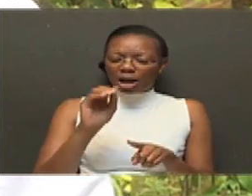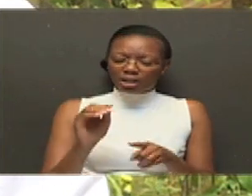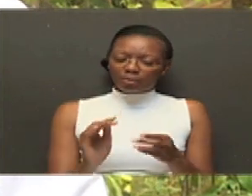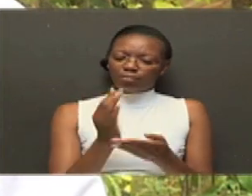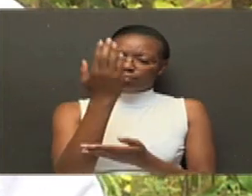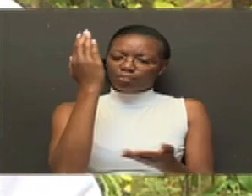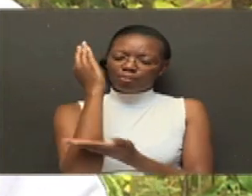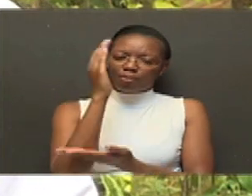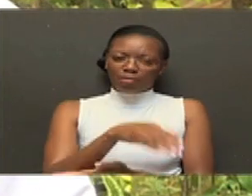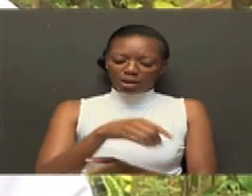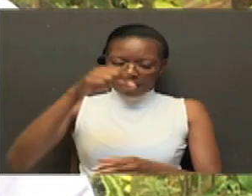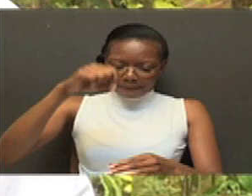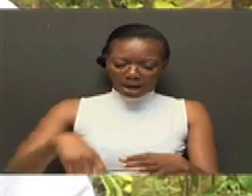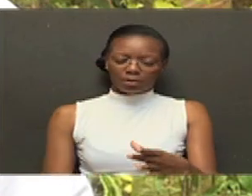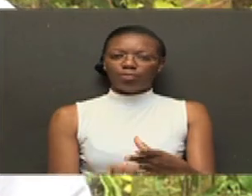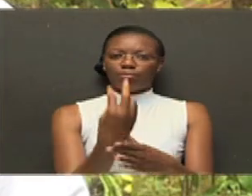wakikata, wapada higine.